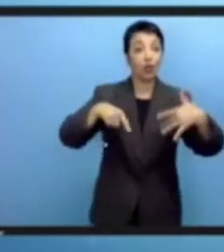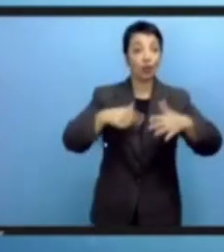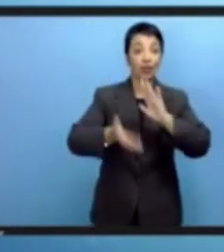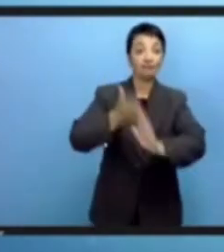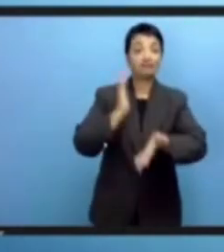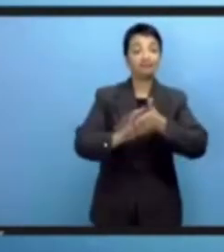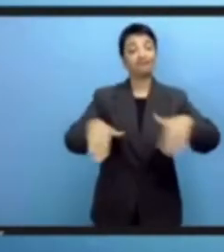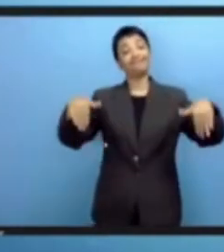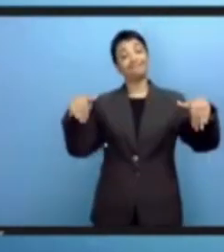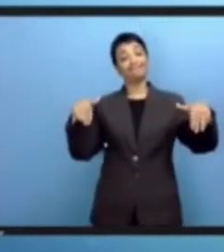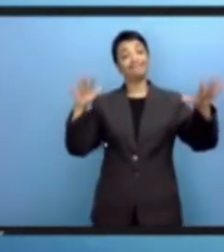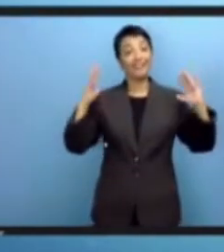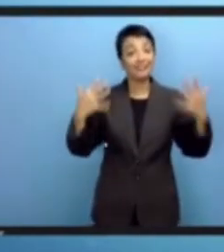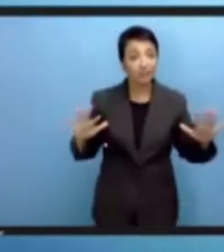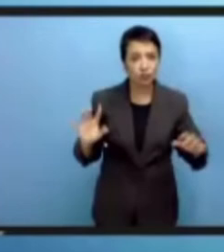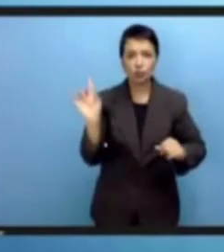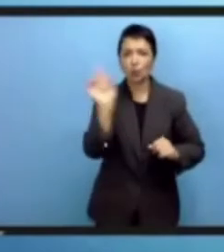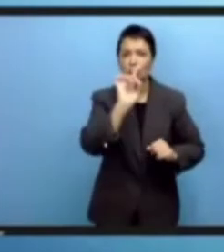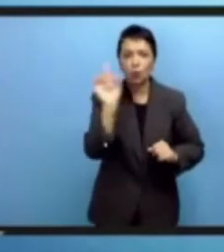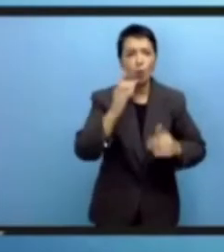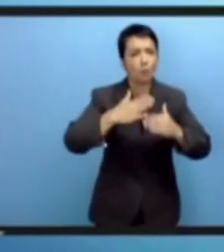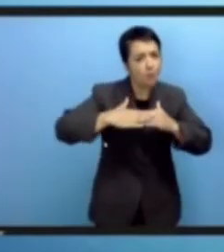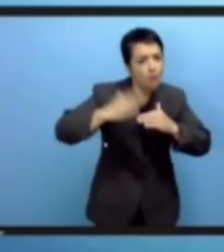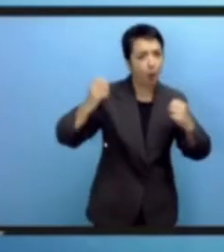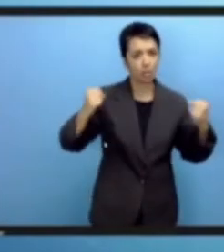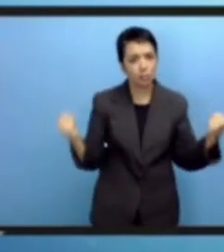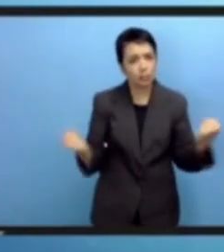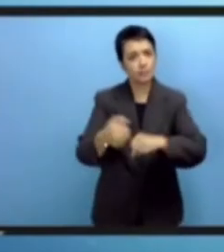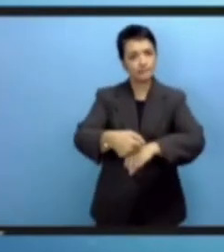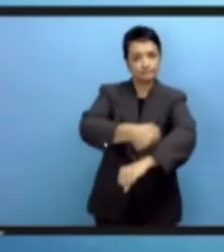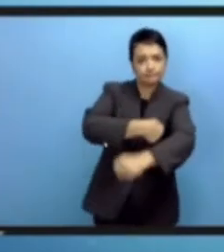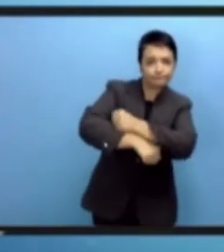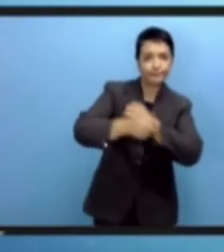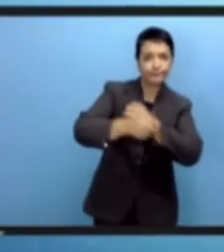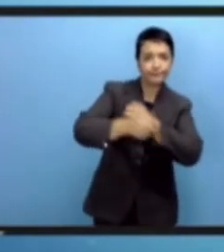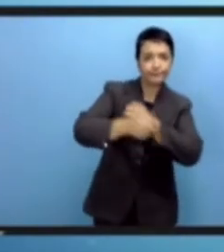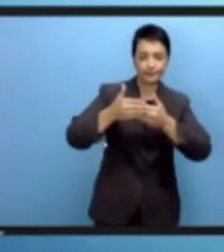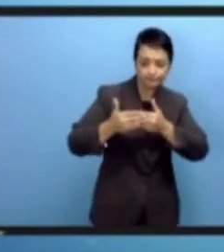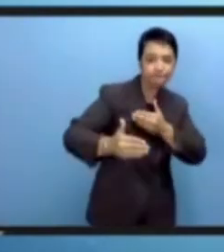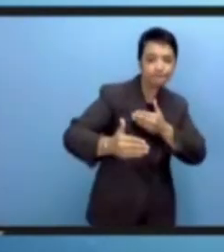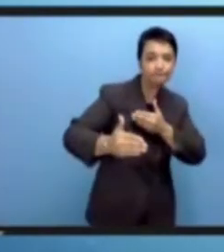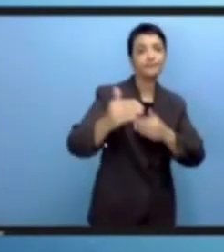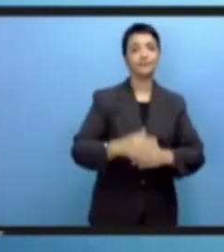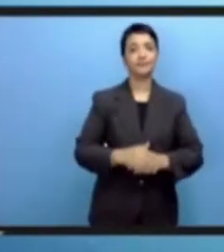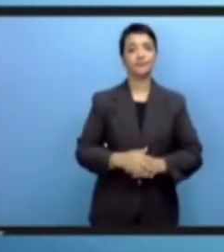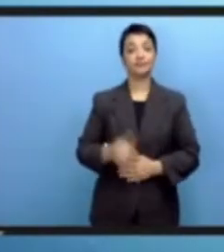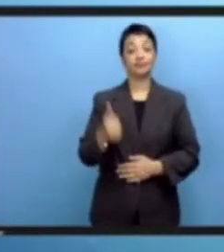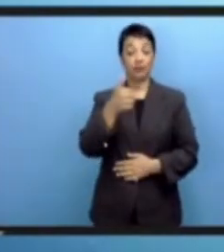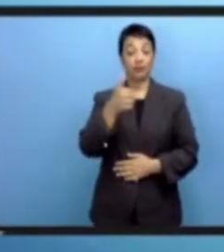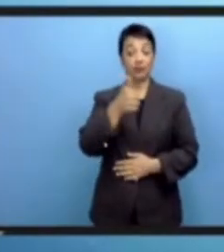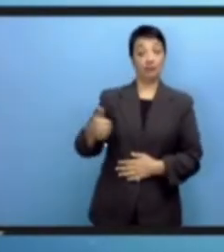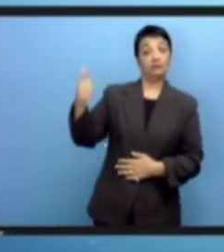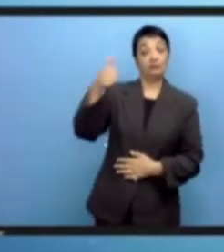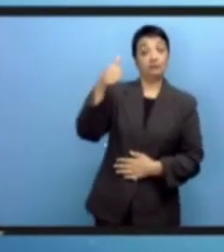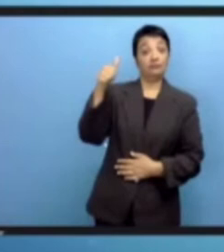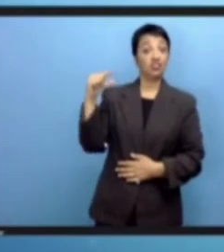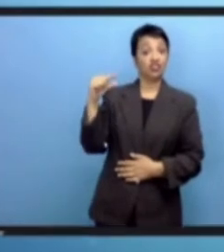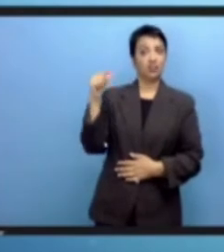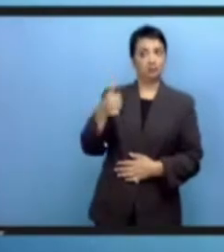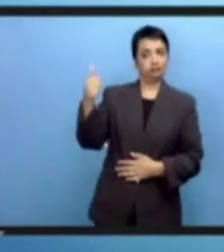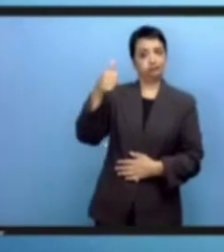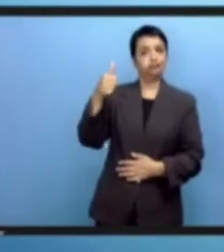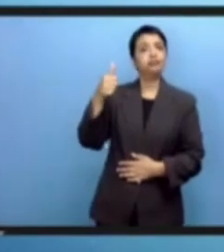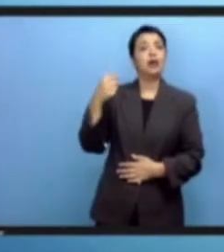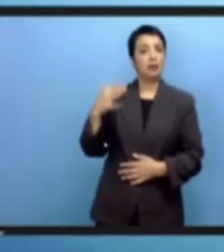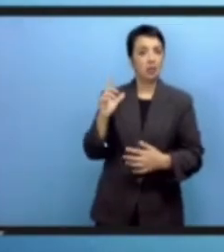ينبغي النقطة شوطا أكبر عندما بدأ الأمين العام بالتأمل في